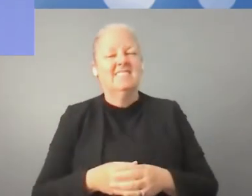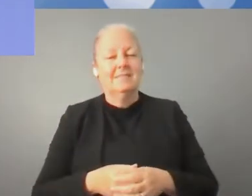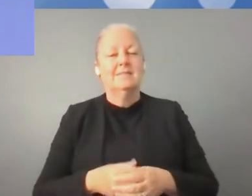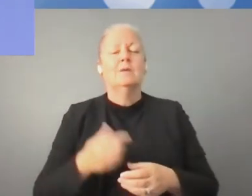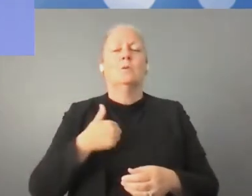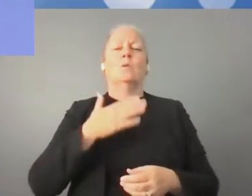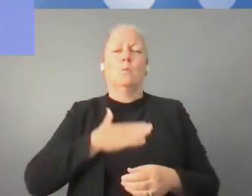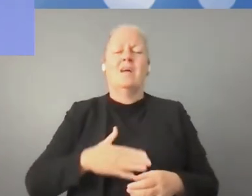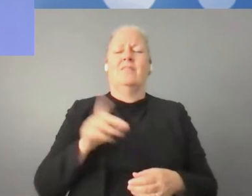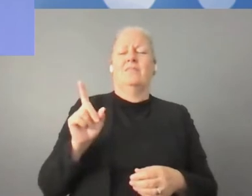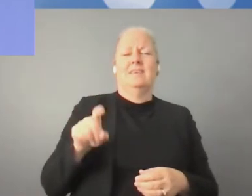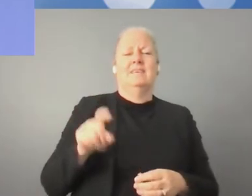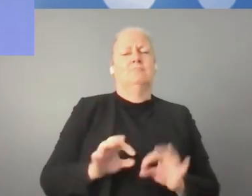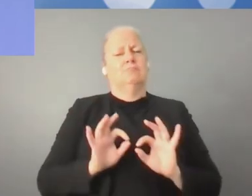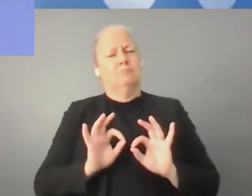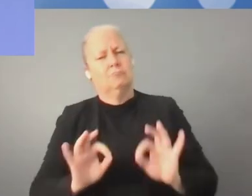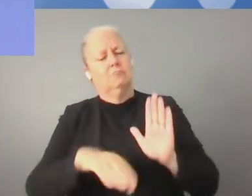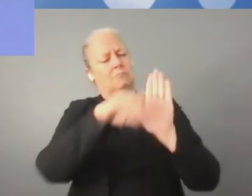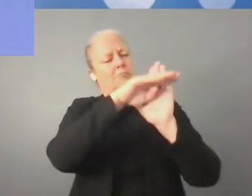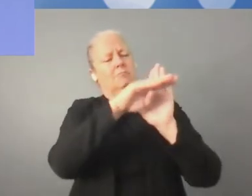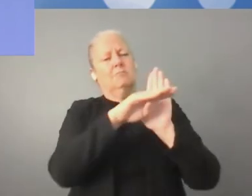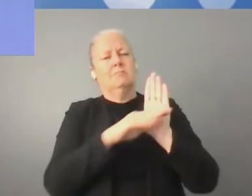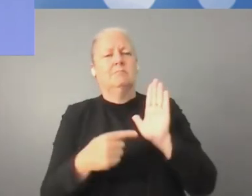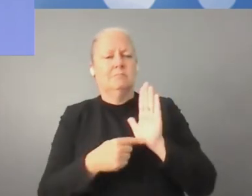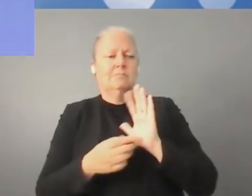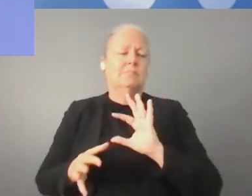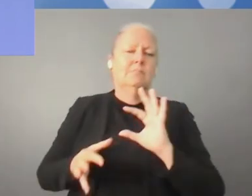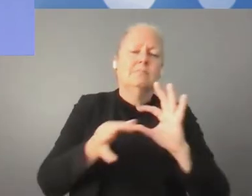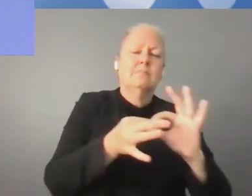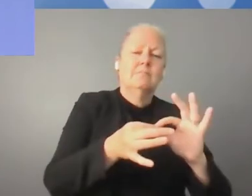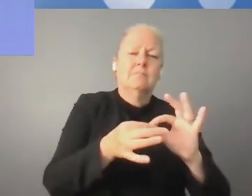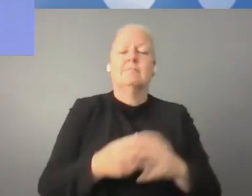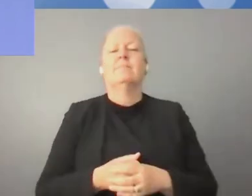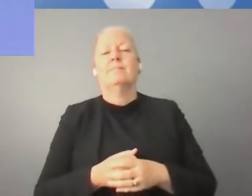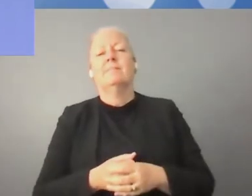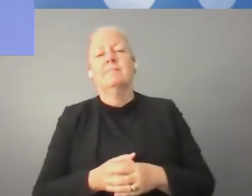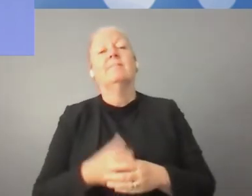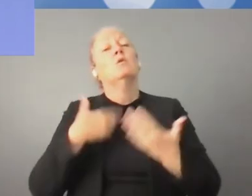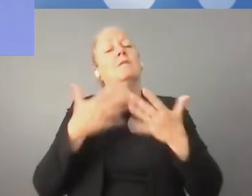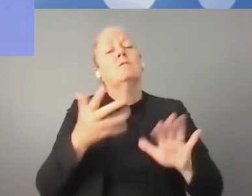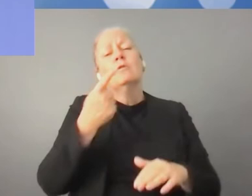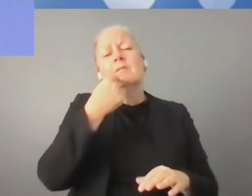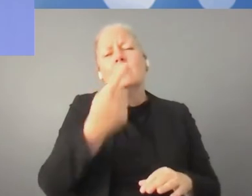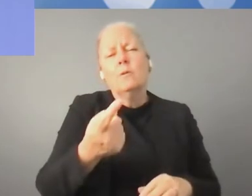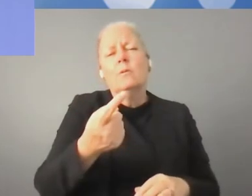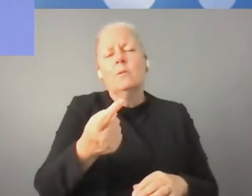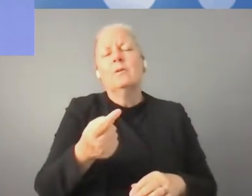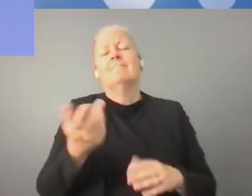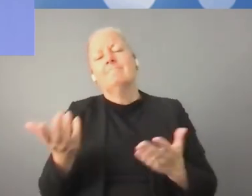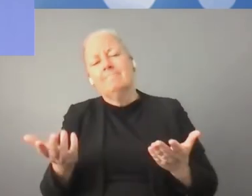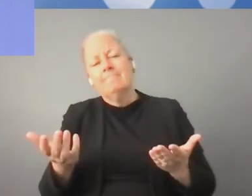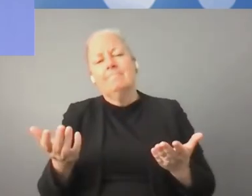cyfrowej i istotnym elementem ekosystemu gospodarczego. Ale do tego potrzebne są im